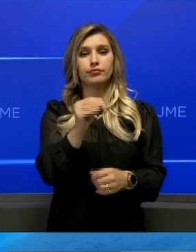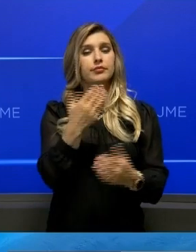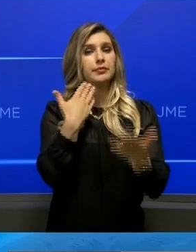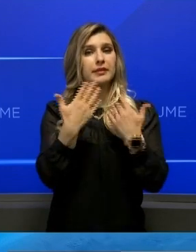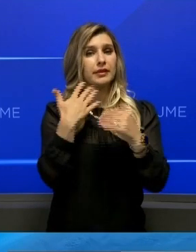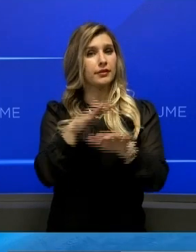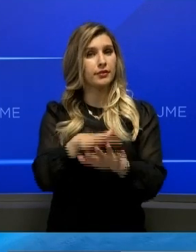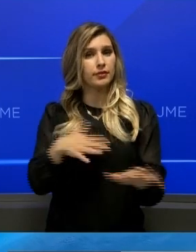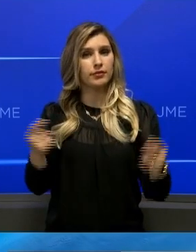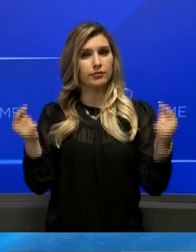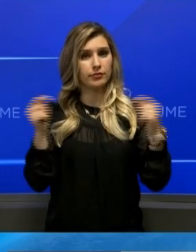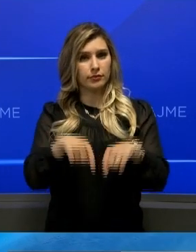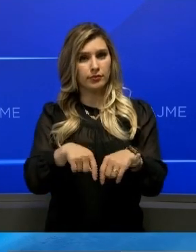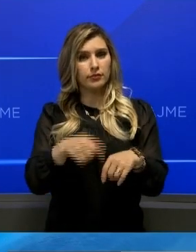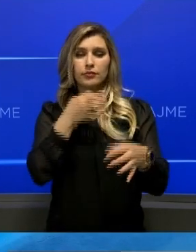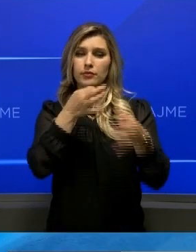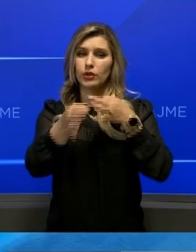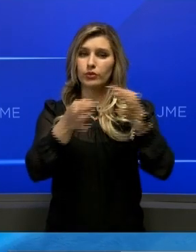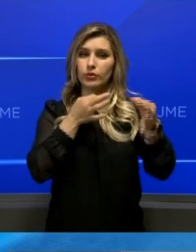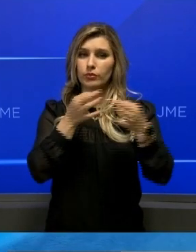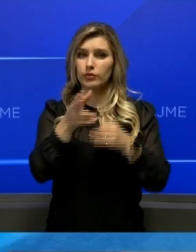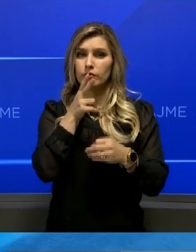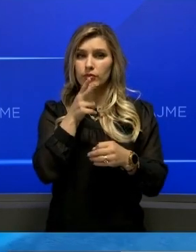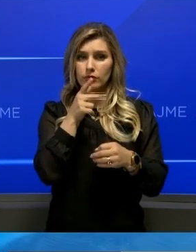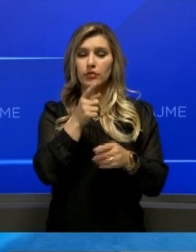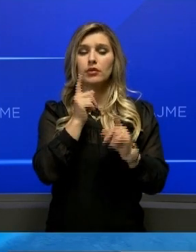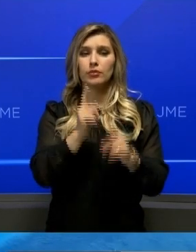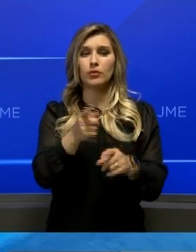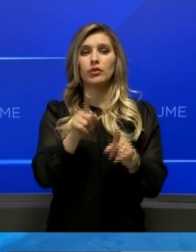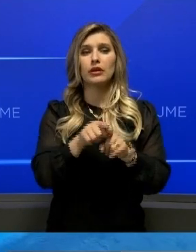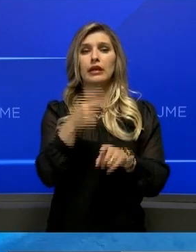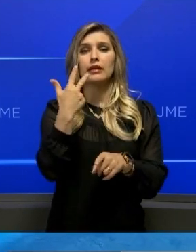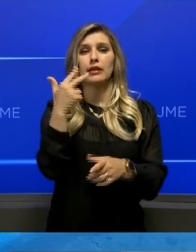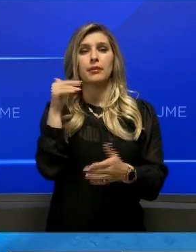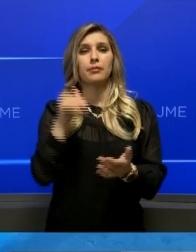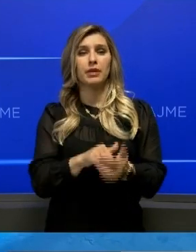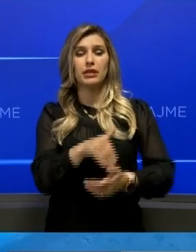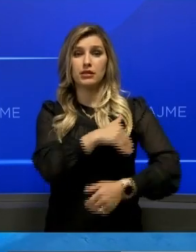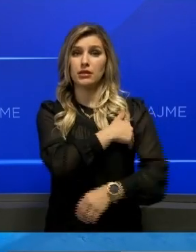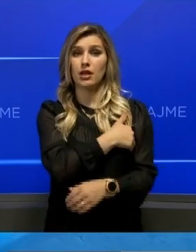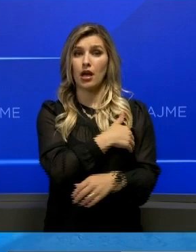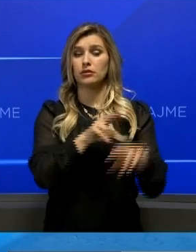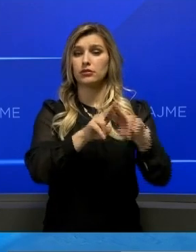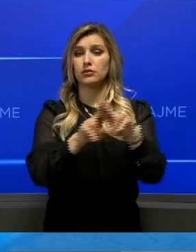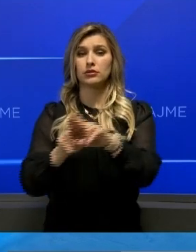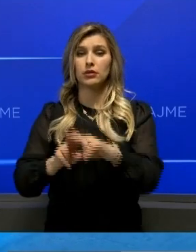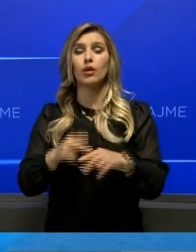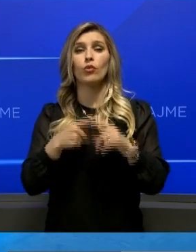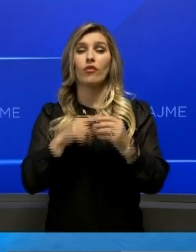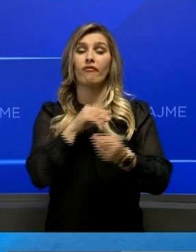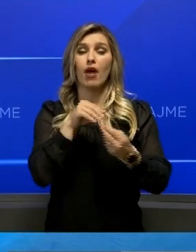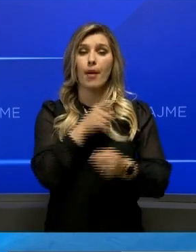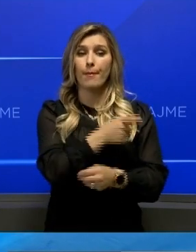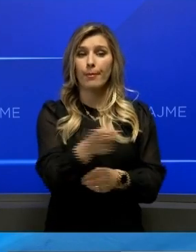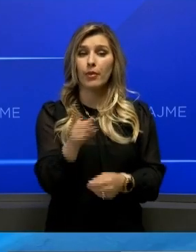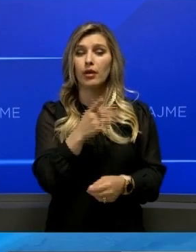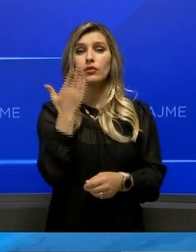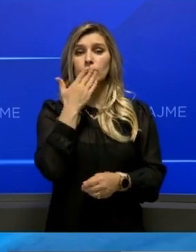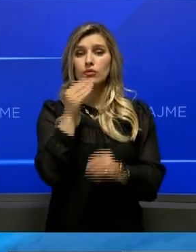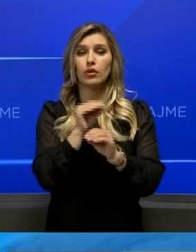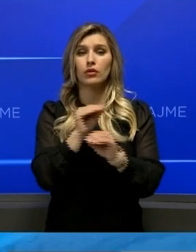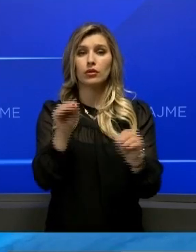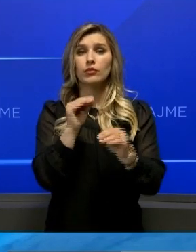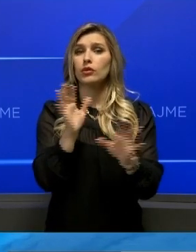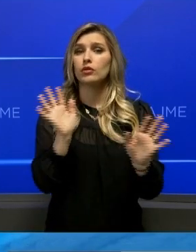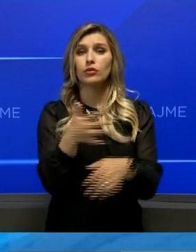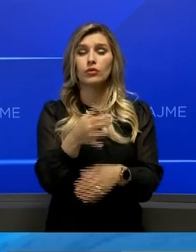që kjo qeveri kjoja përgjigje më shumë se 30.000 nëzënësve dhe familjeve të cilët nuk arritin që të sigurojnë